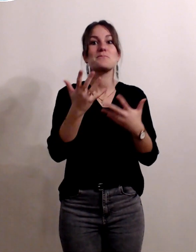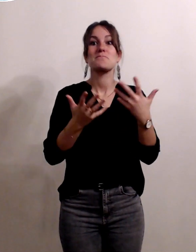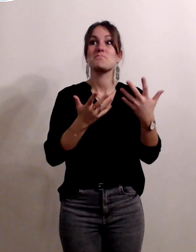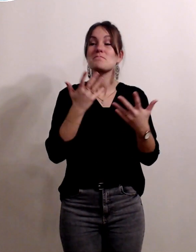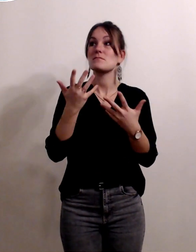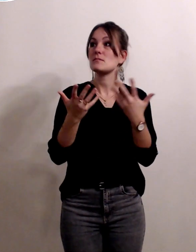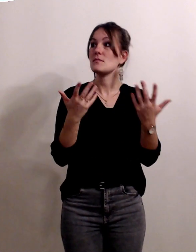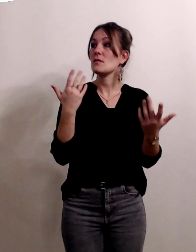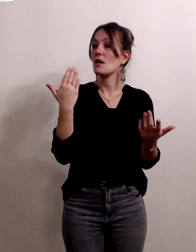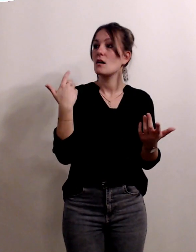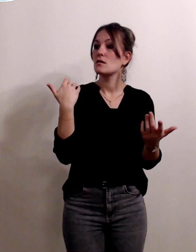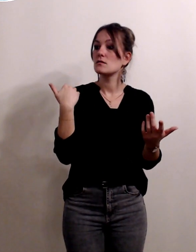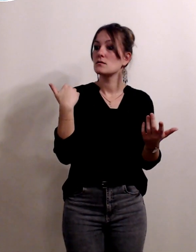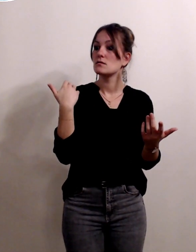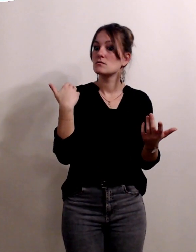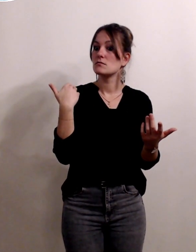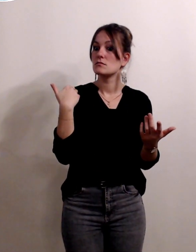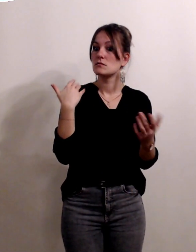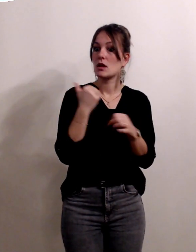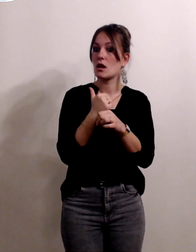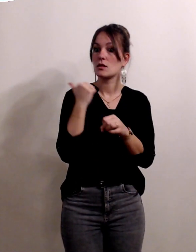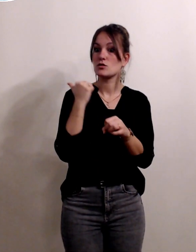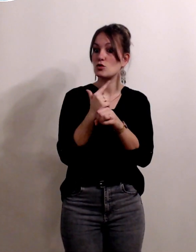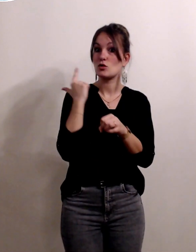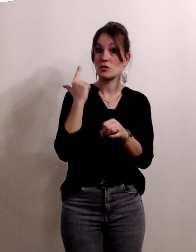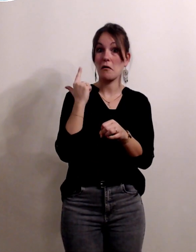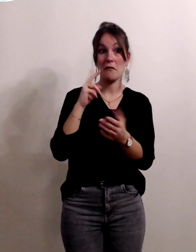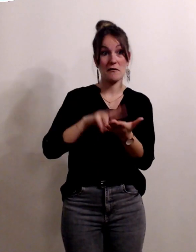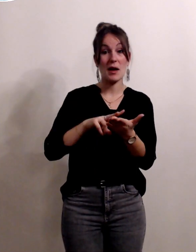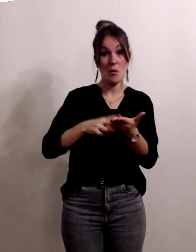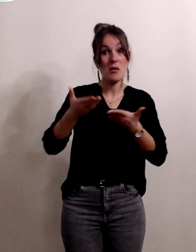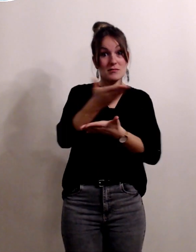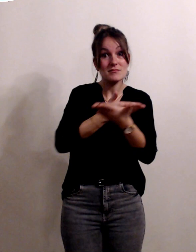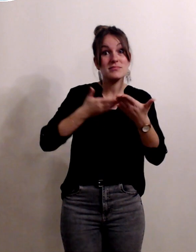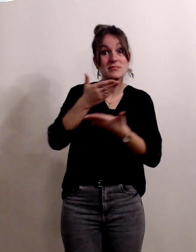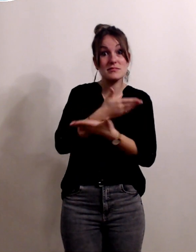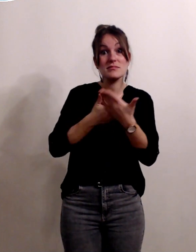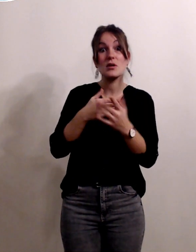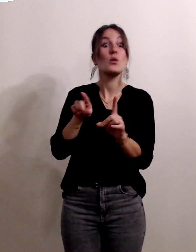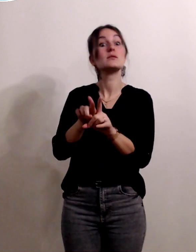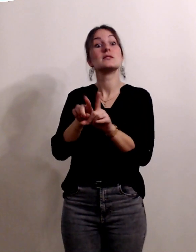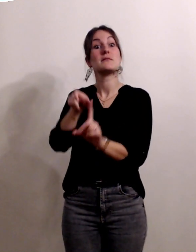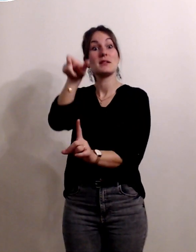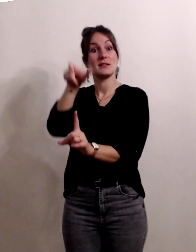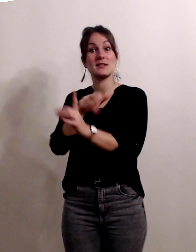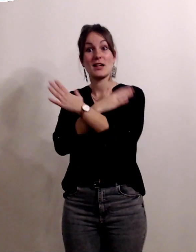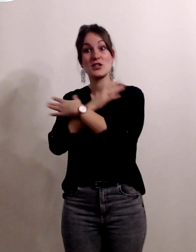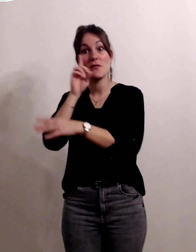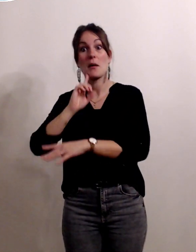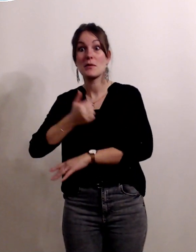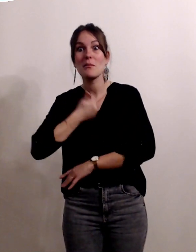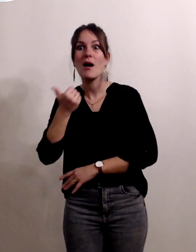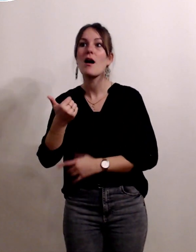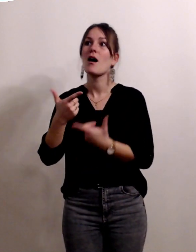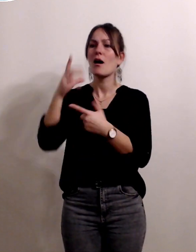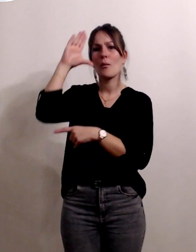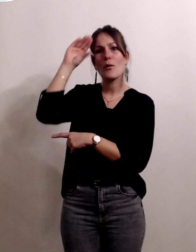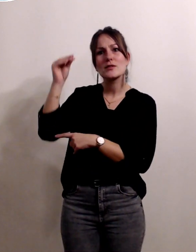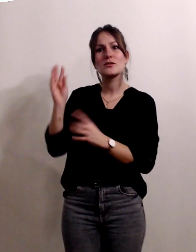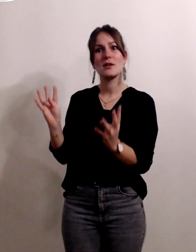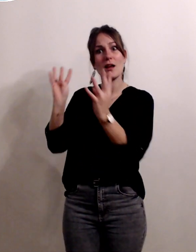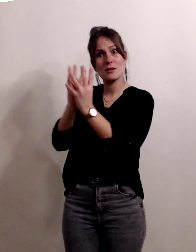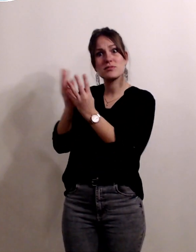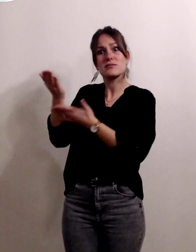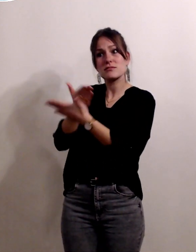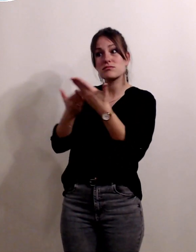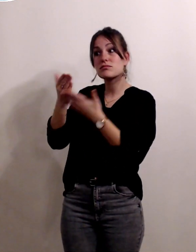il y a il y a il y a un ou deux ans on en a vraiment discuté y compris avec des sages-femmes libérales avec des professionnels qui font des